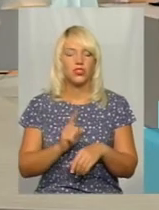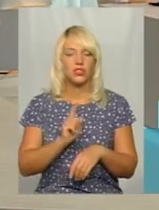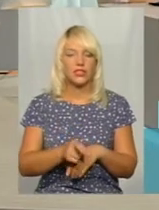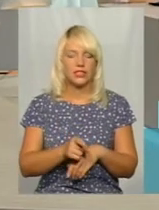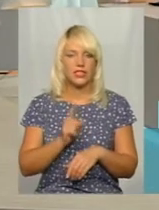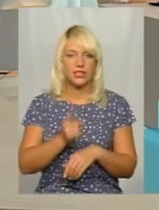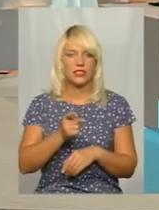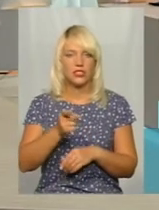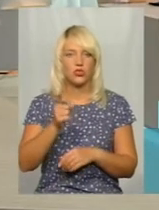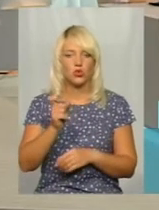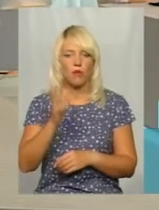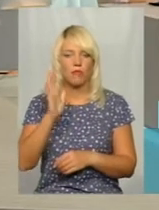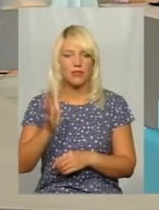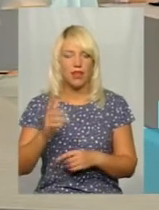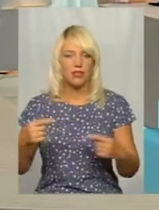сто п'ятдесят комбайнів.